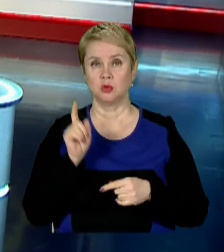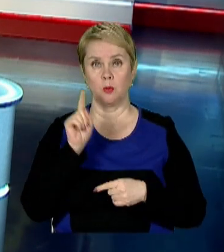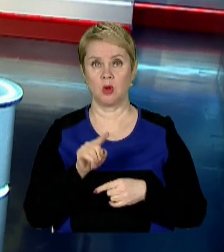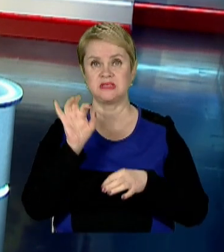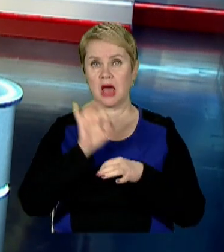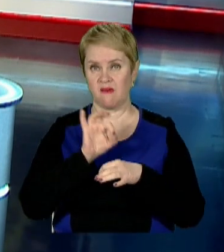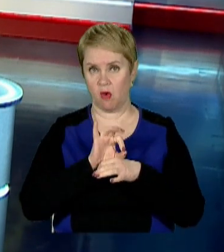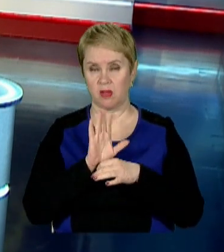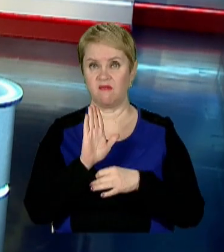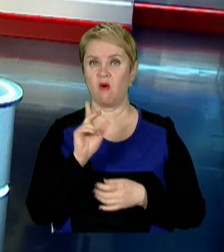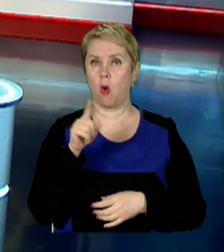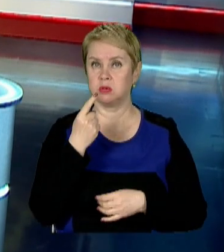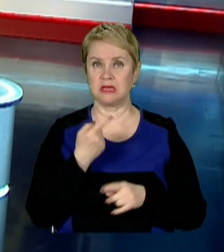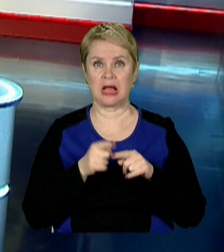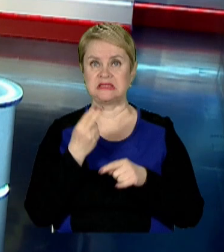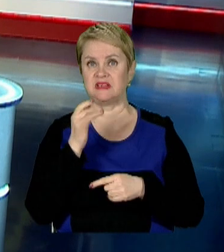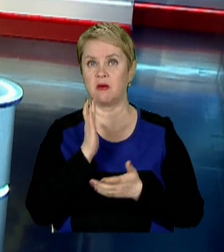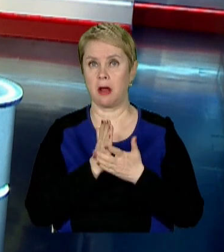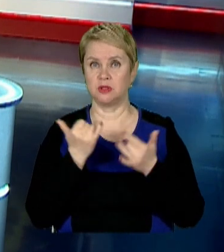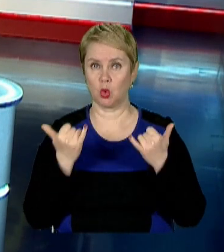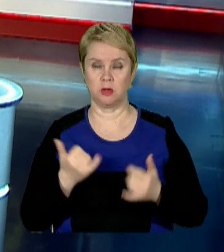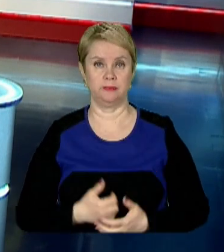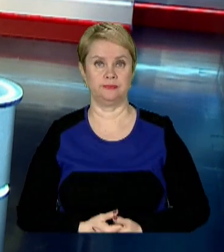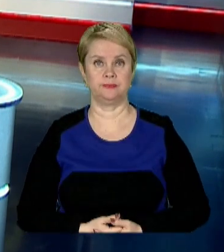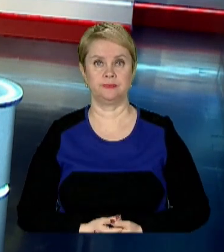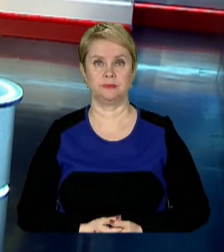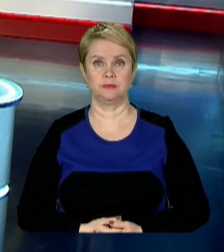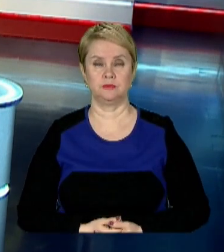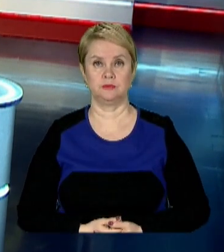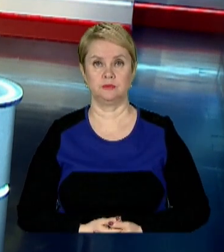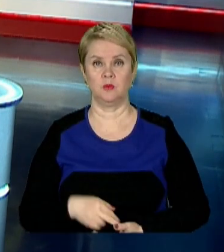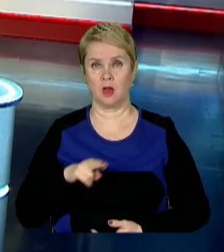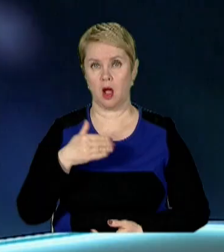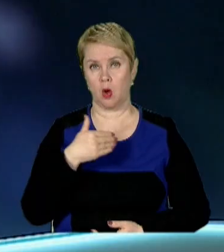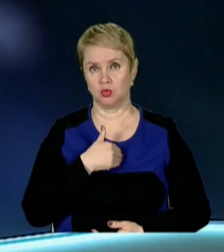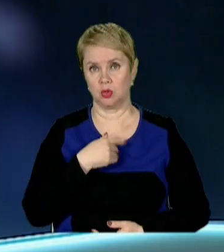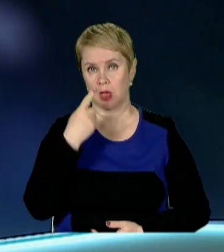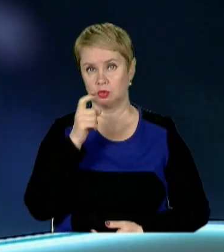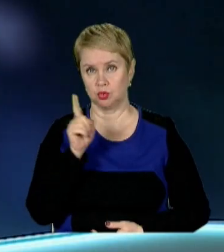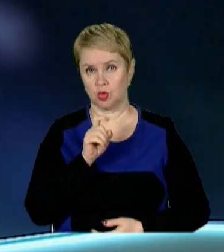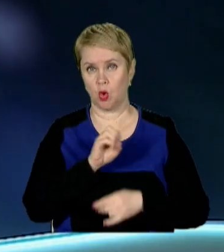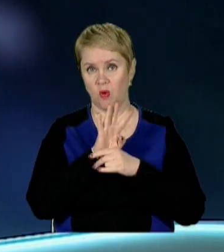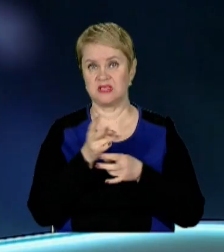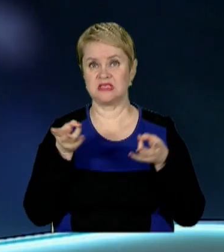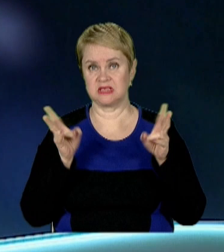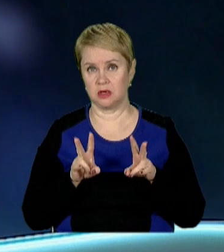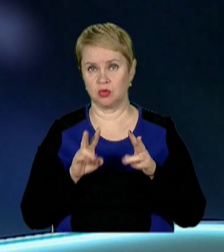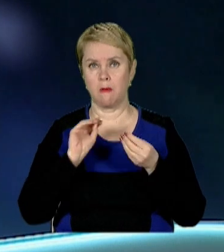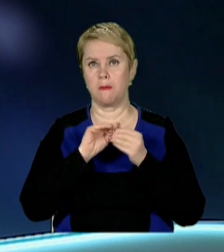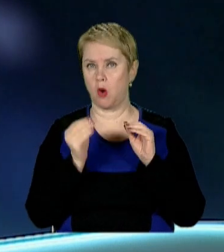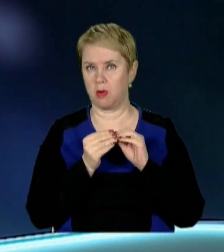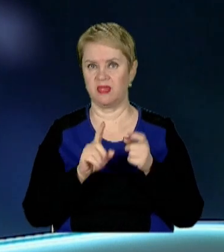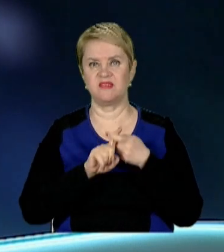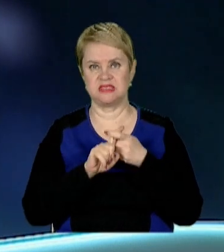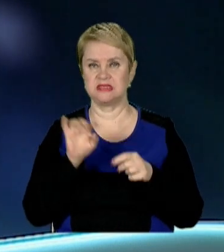захворюваність в області. Які цифри маємо на сьогодні? Я хочу нагадати, що ковід залишається проблемним